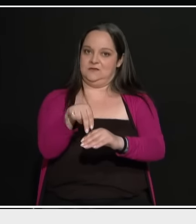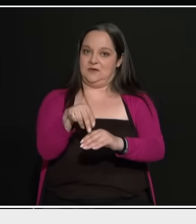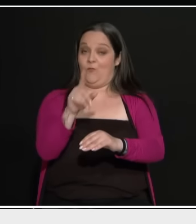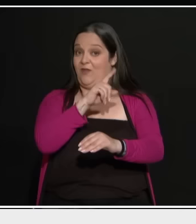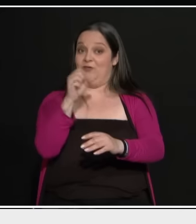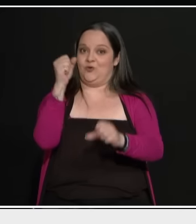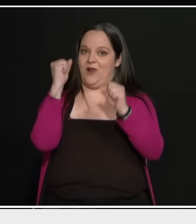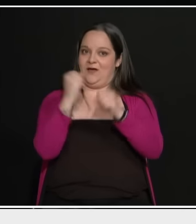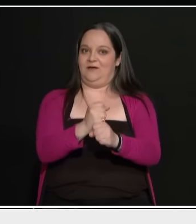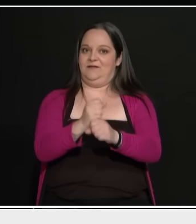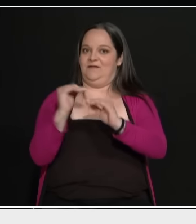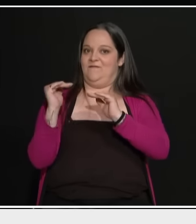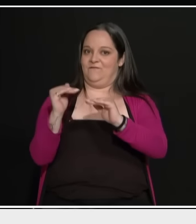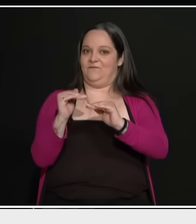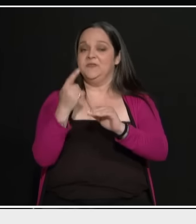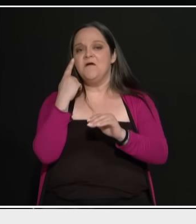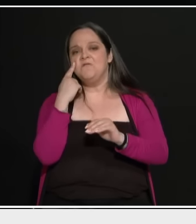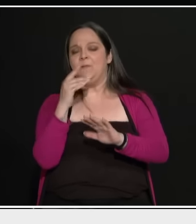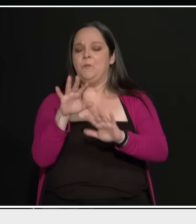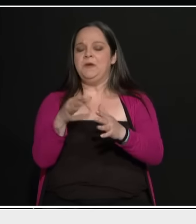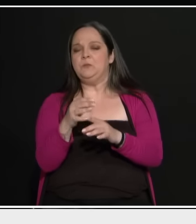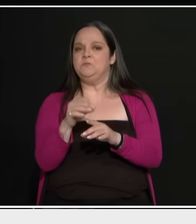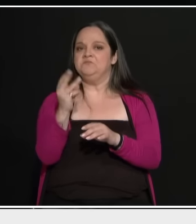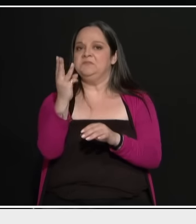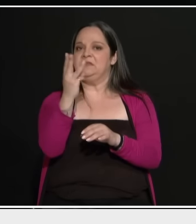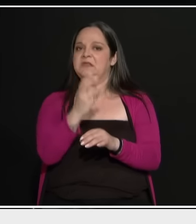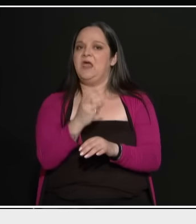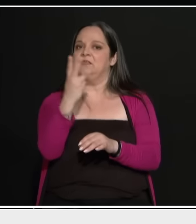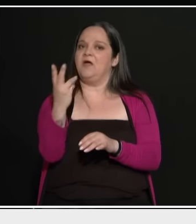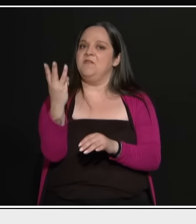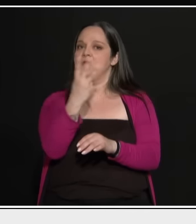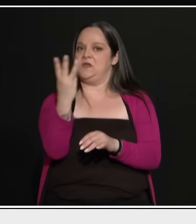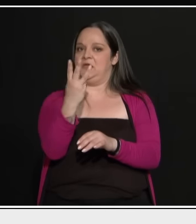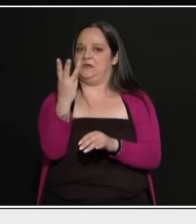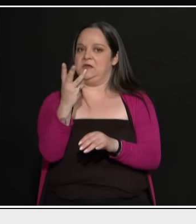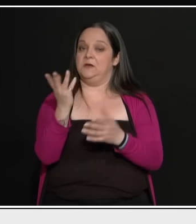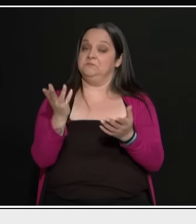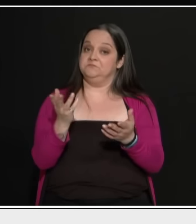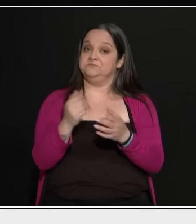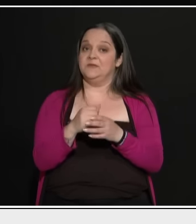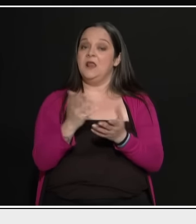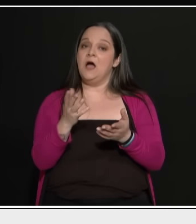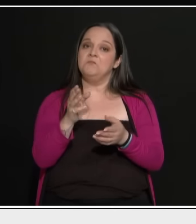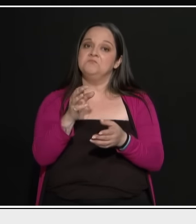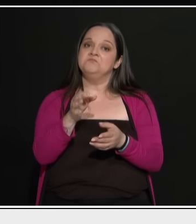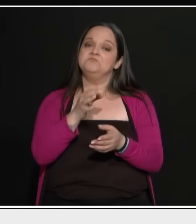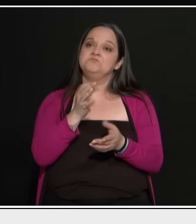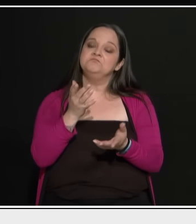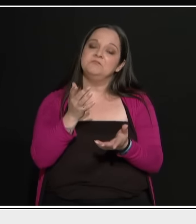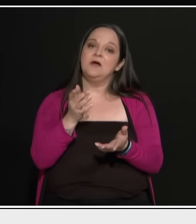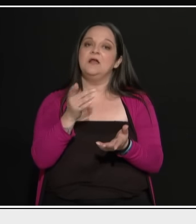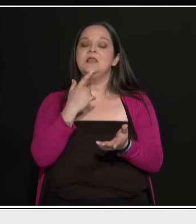παραμονή του. Εγώ τον βλέπω γύρω στο 32 με 33. Αλλά η αλήθεια είναι, θα πει κανείς αν φύγει ο πρώτος,